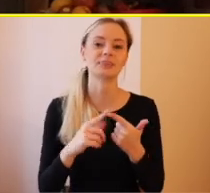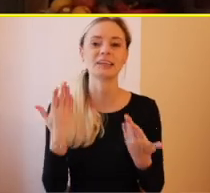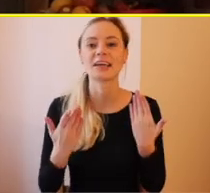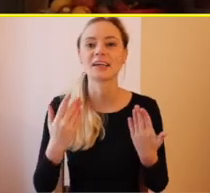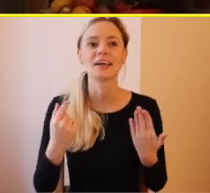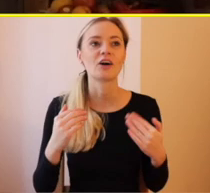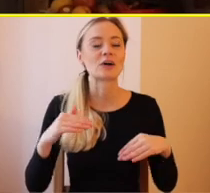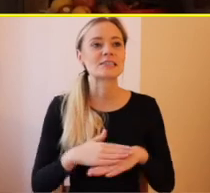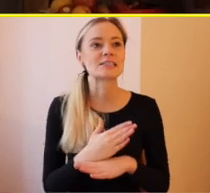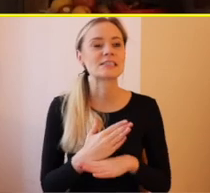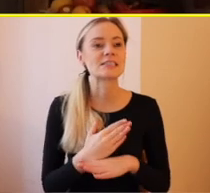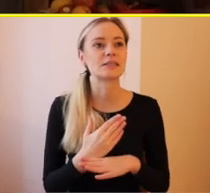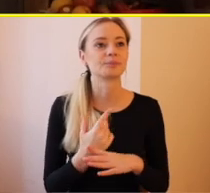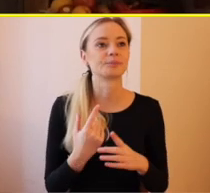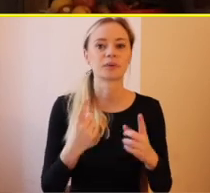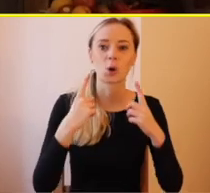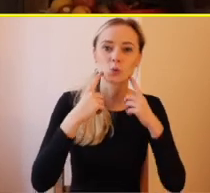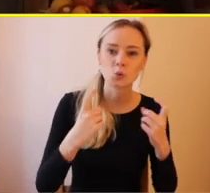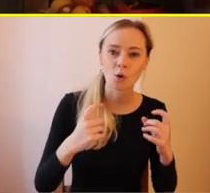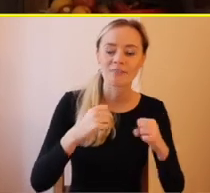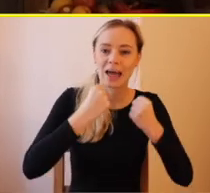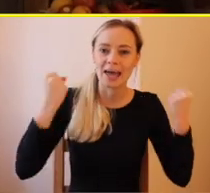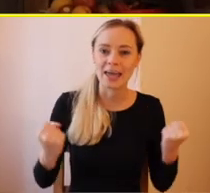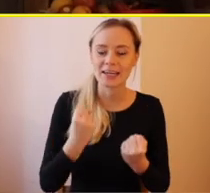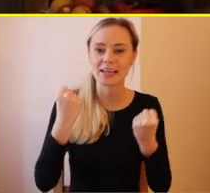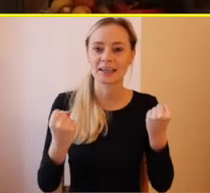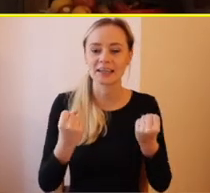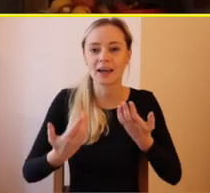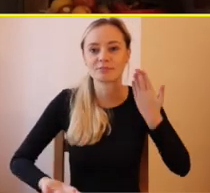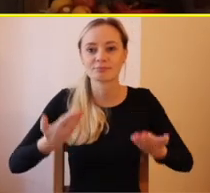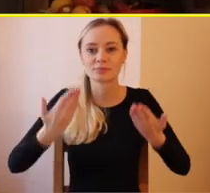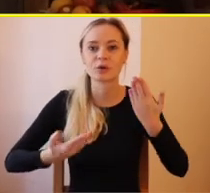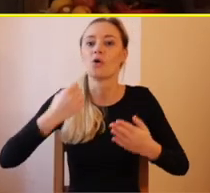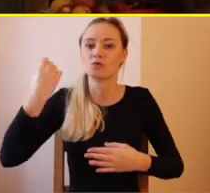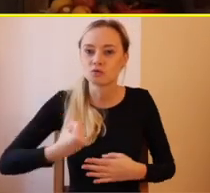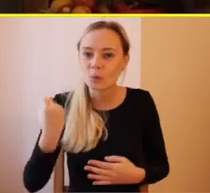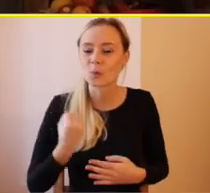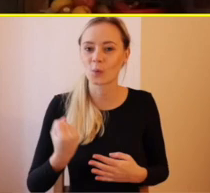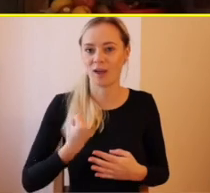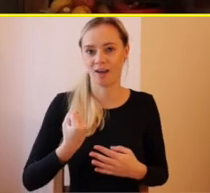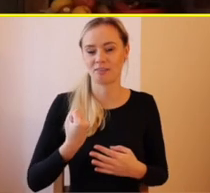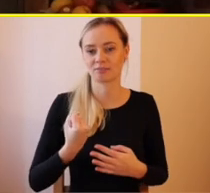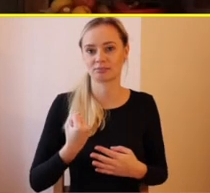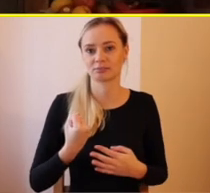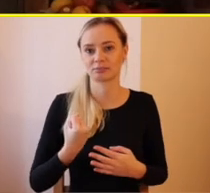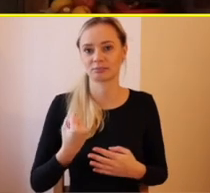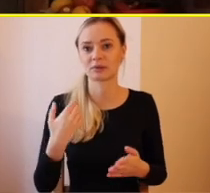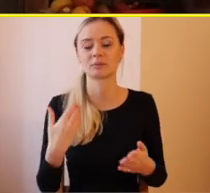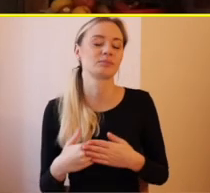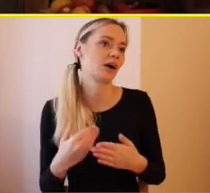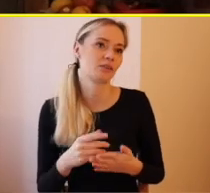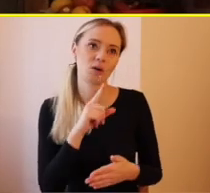to všetko vybalancované. Čiže vlastne tá energia a tá spiritualita.